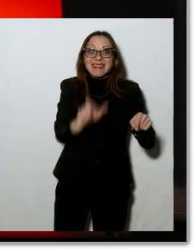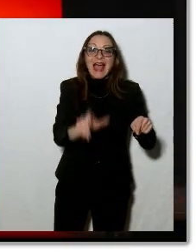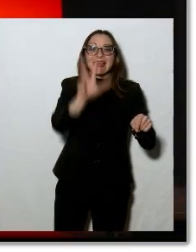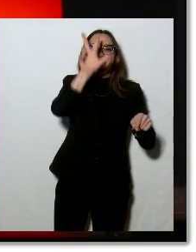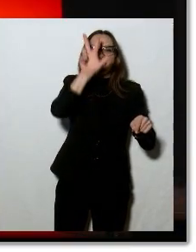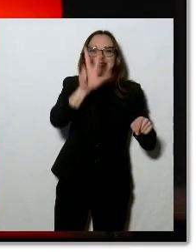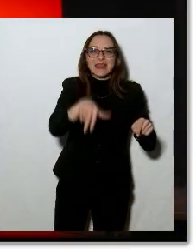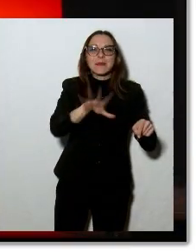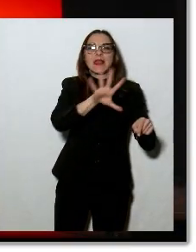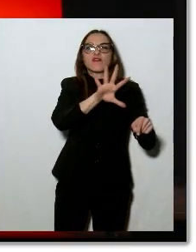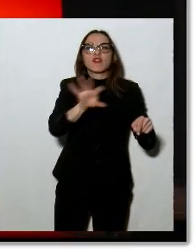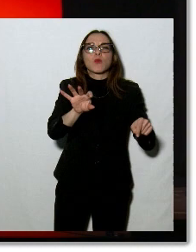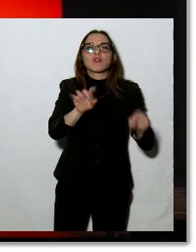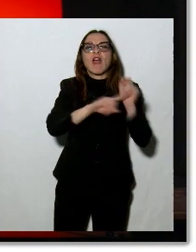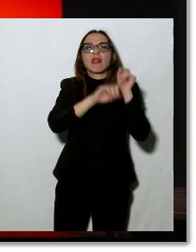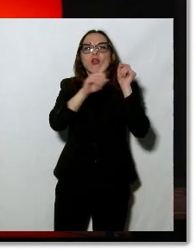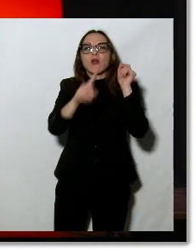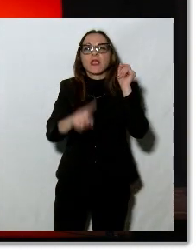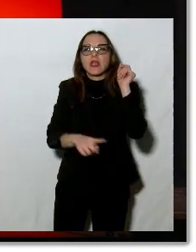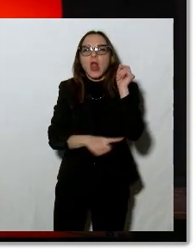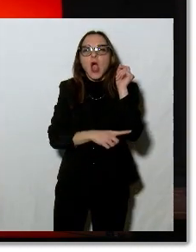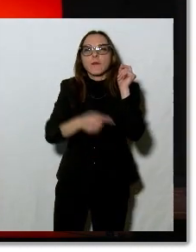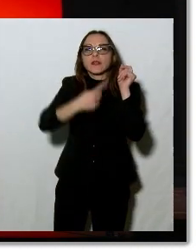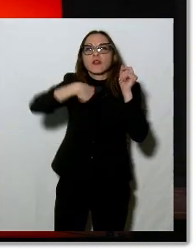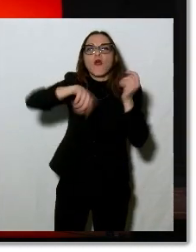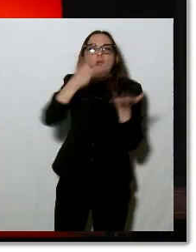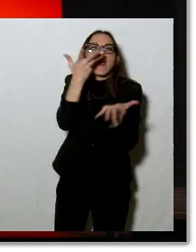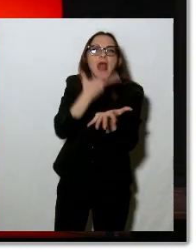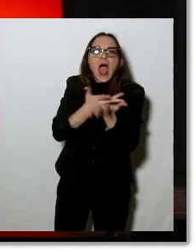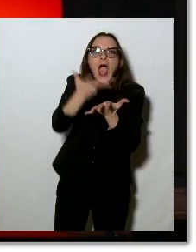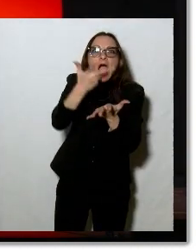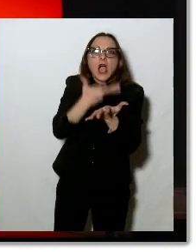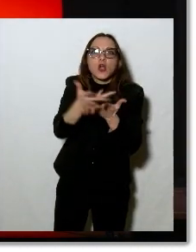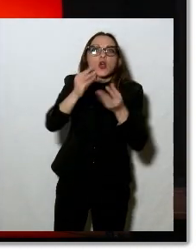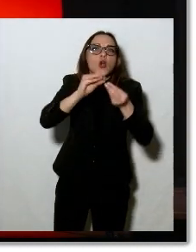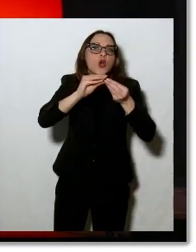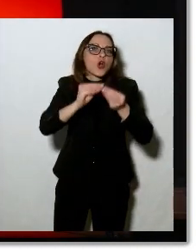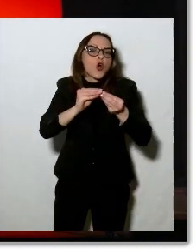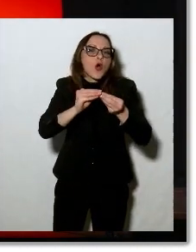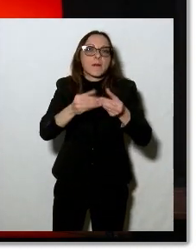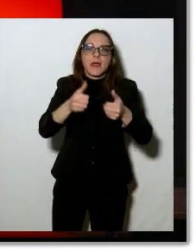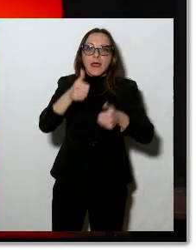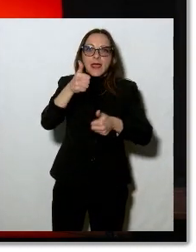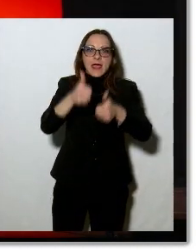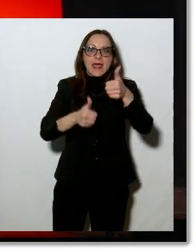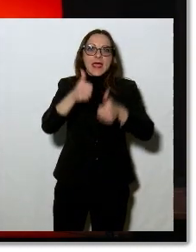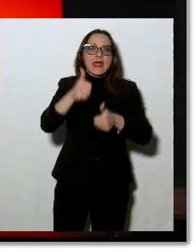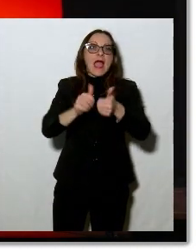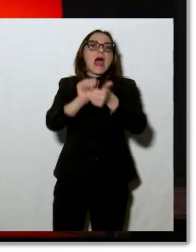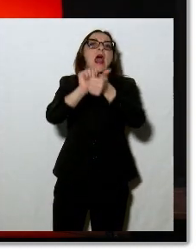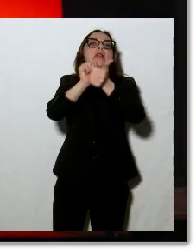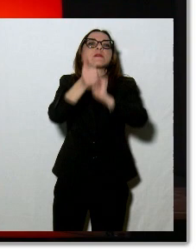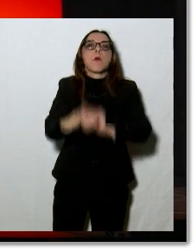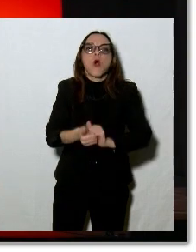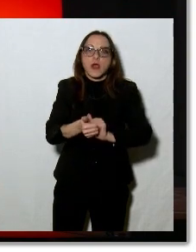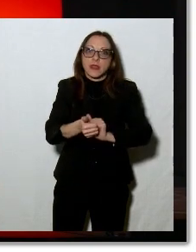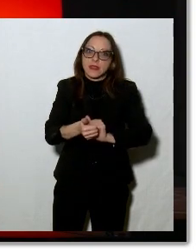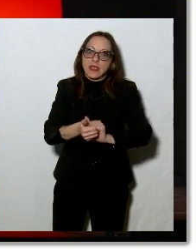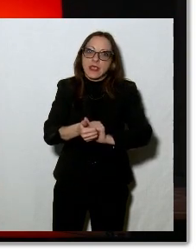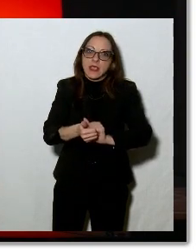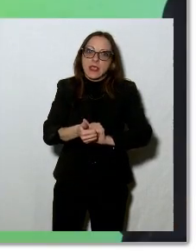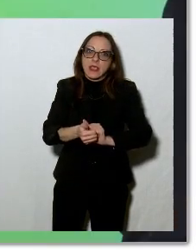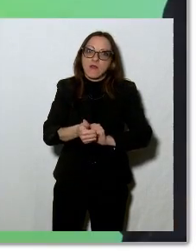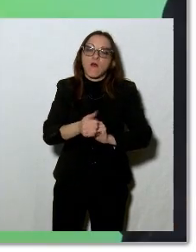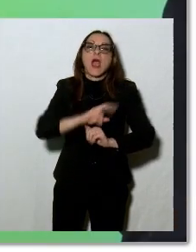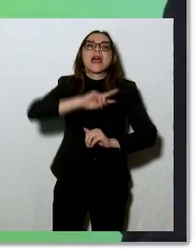raccontiamo tutto il nostro paese. Lo raccontiamo attraverso una corsa sportiva. Quindi una corsa sportiva ad altissimo livello. È il